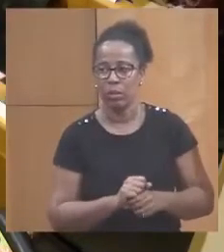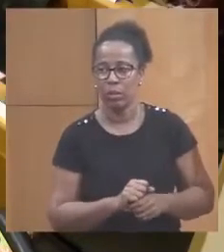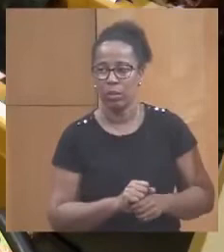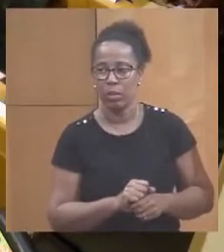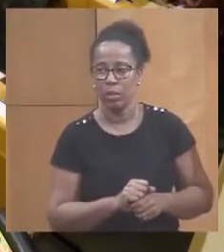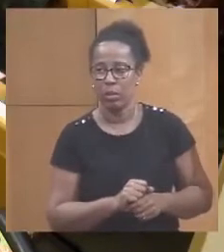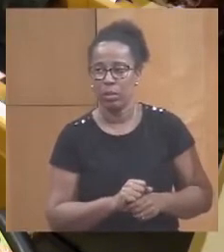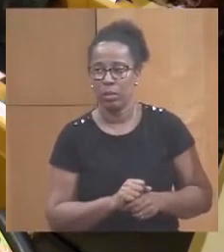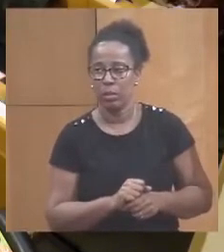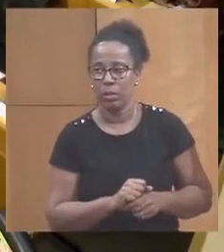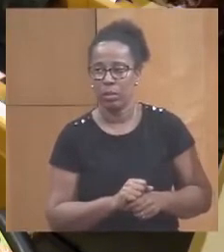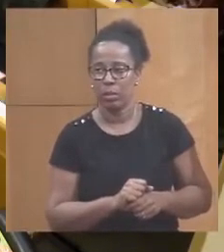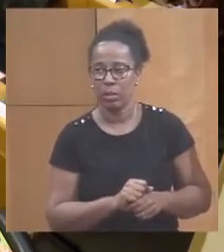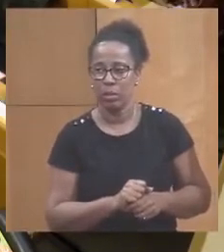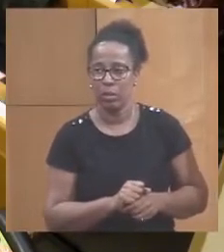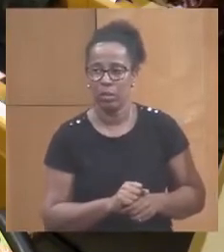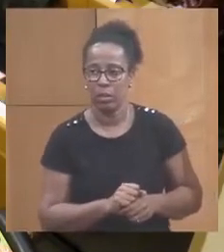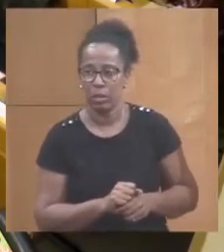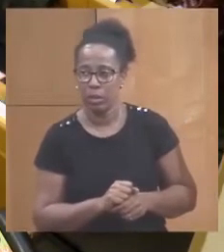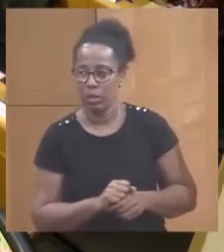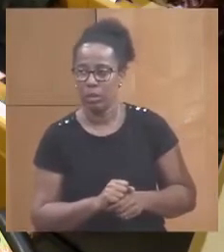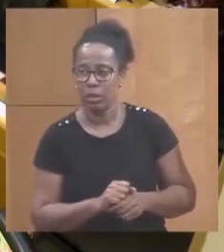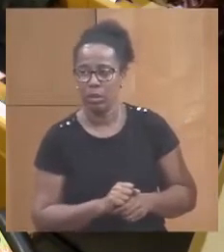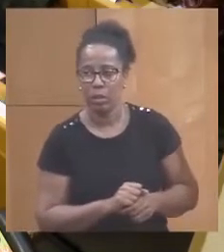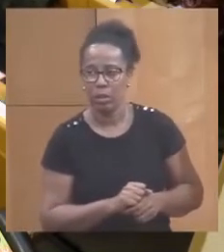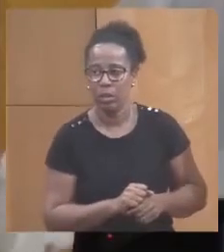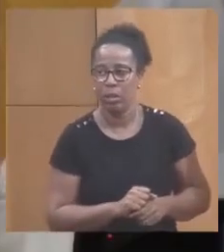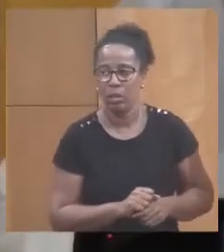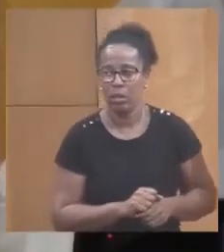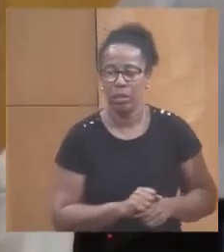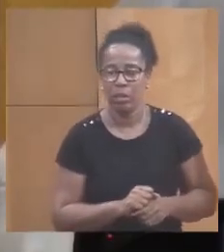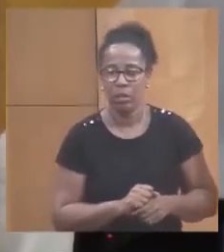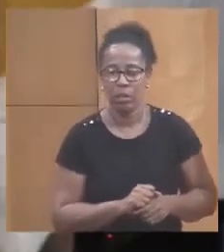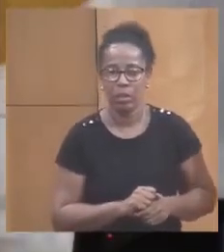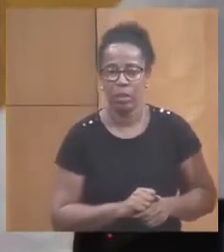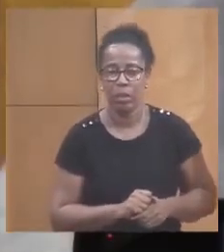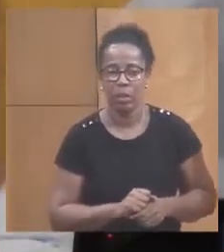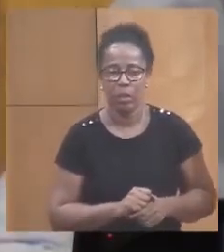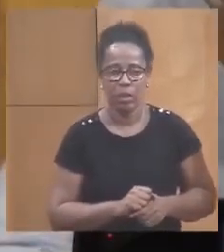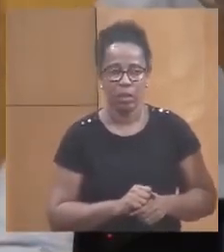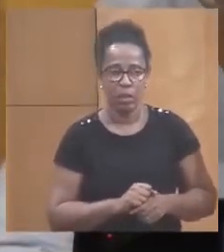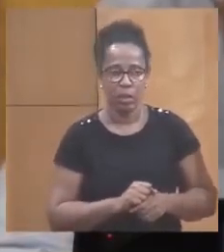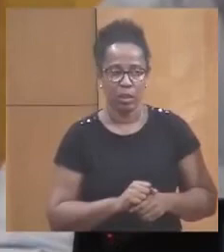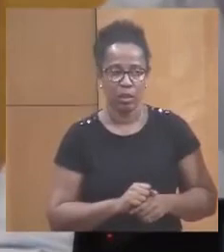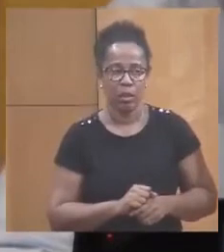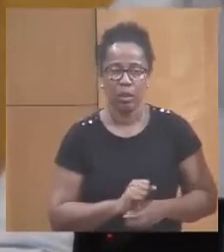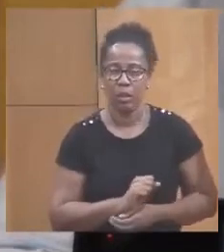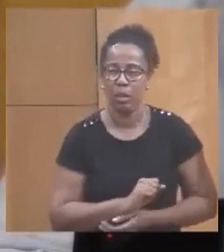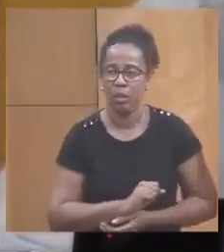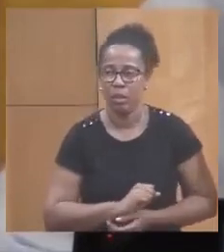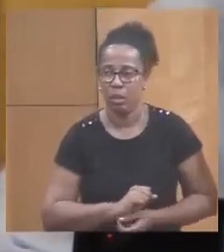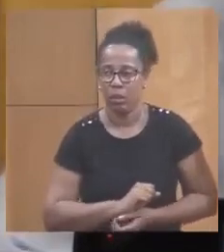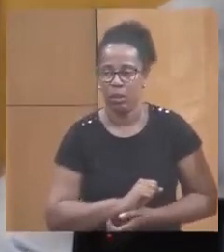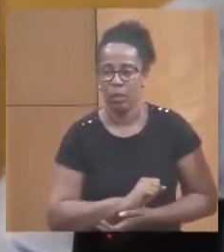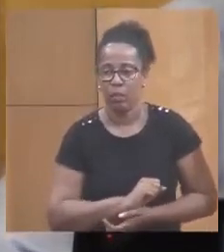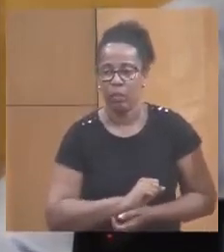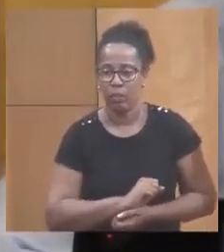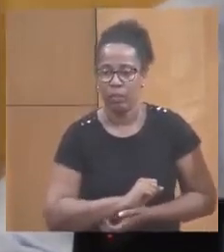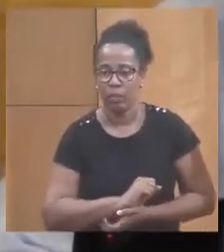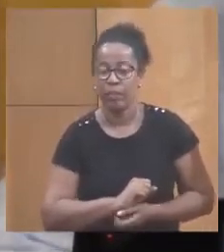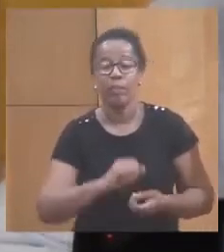comment ? Pardon, pardon, mais oui, je suis un peu rapide. Oui, avis